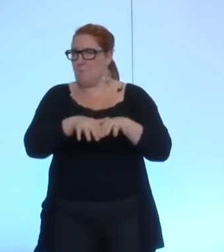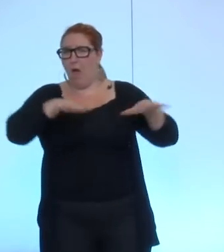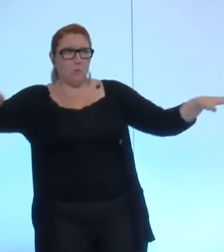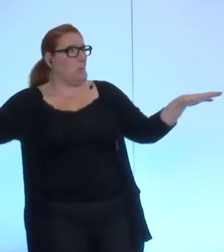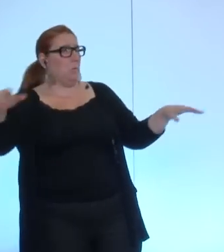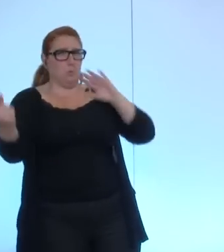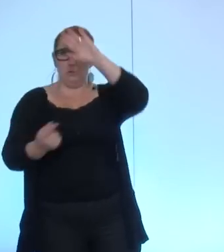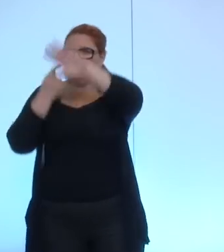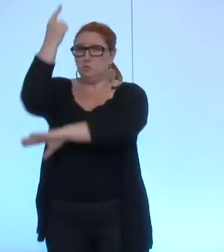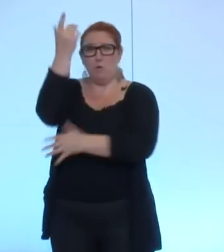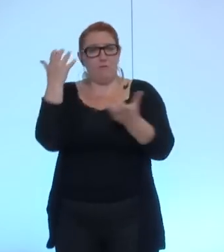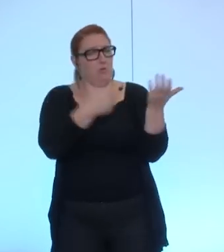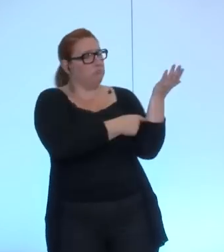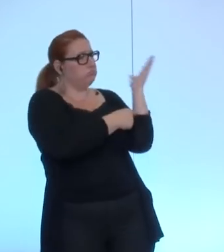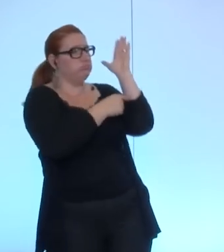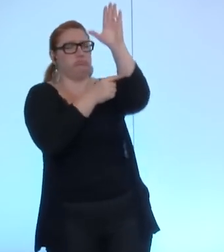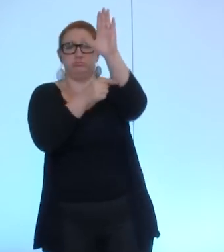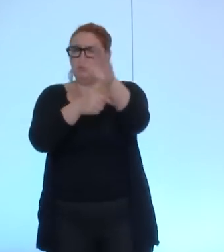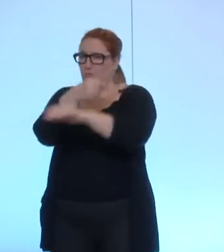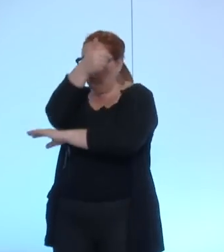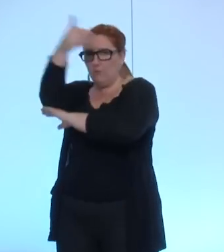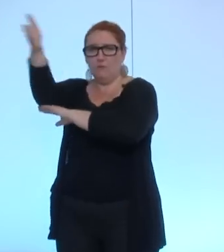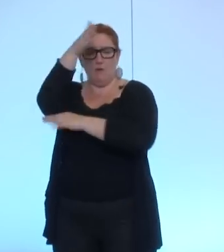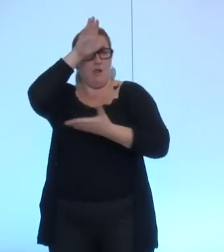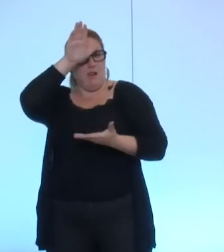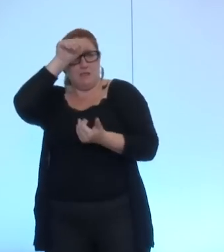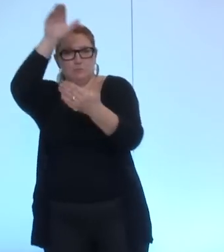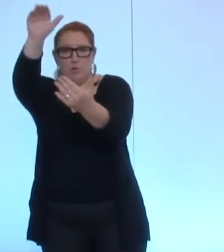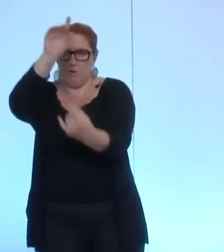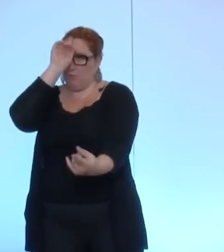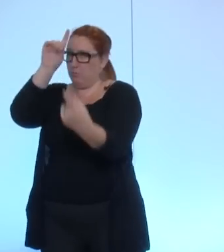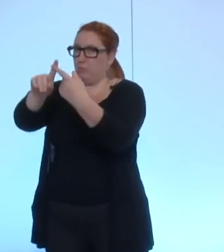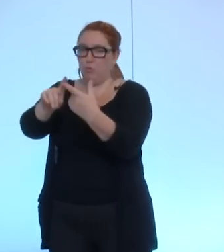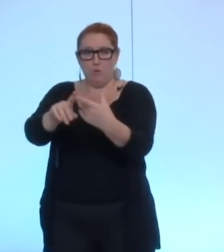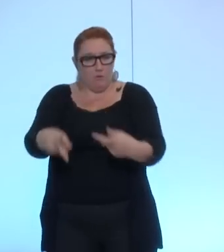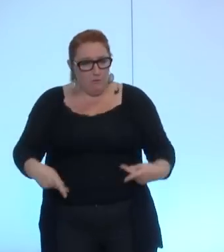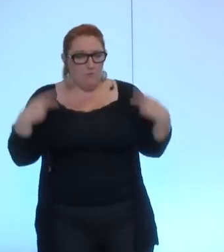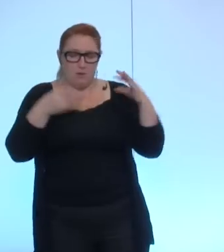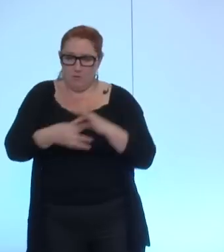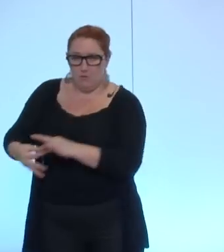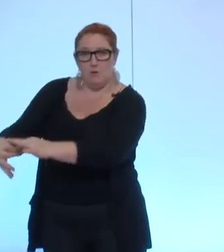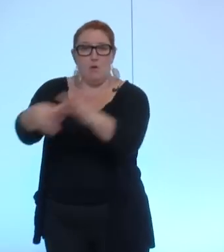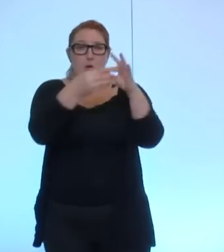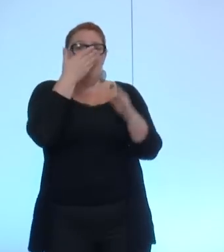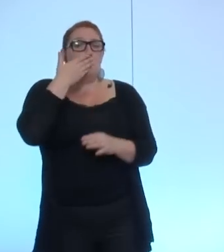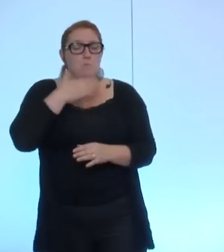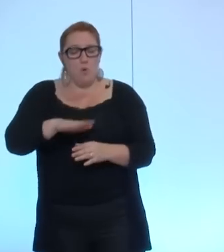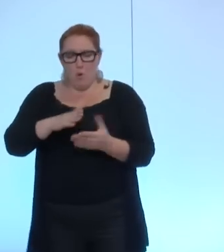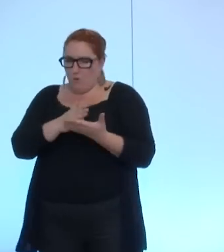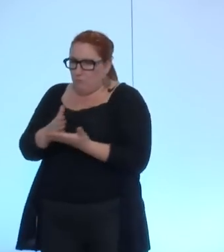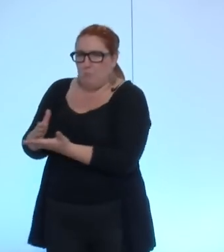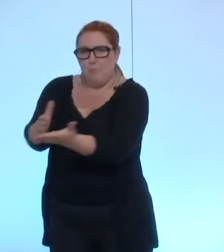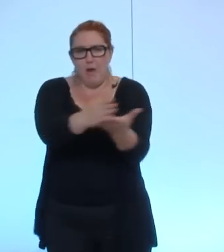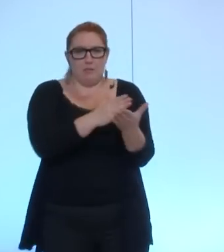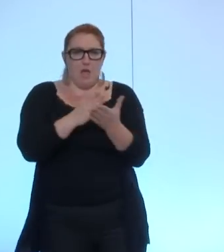l'espoir d'un mieux vivre ensemble d'un monde de partage et de respect mutuel pendant plusieurs